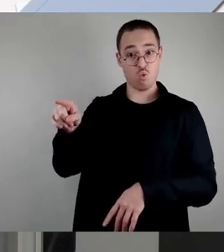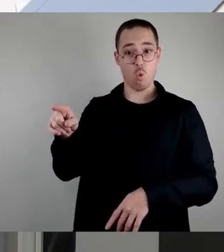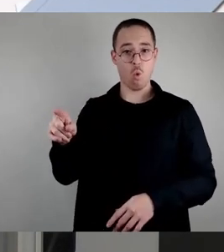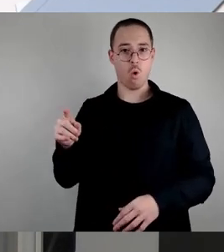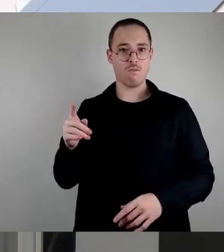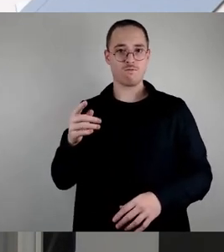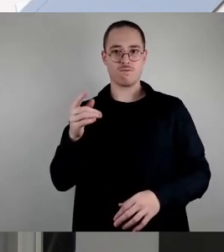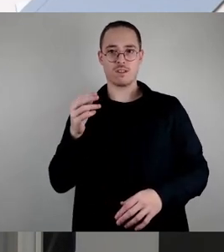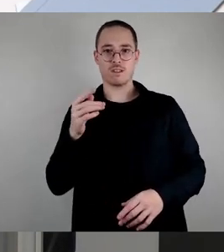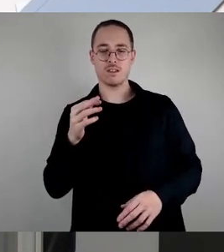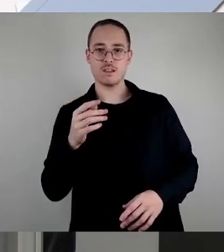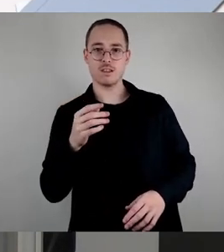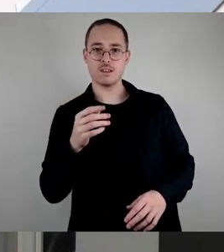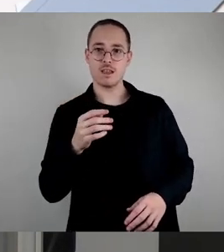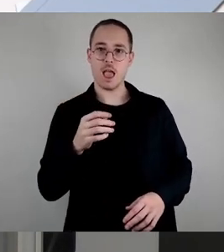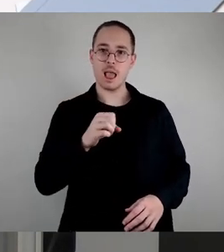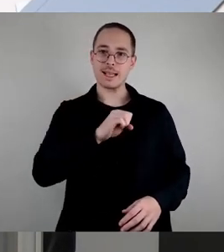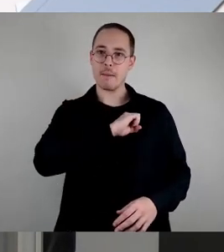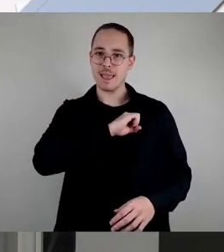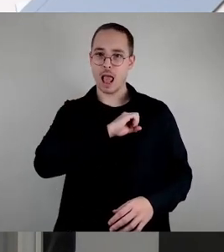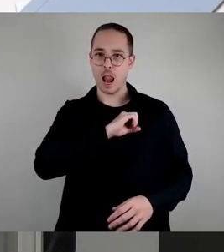nicht so vollnehmen.